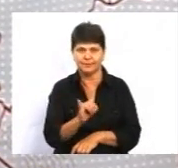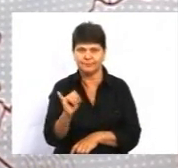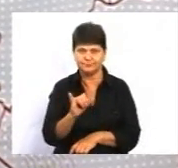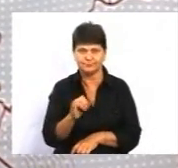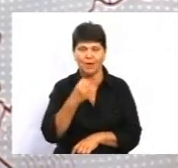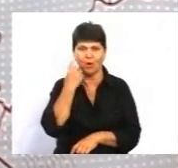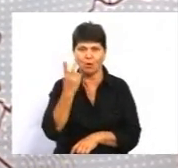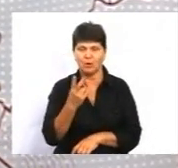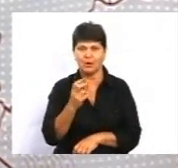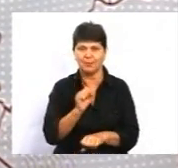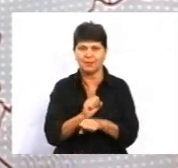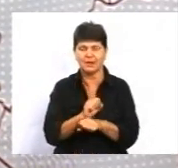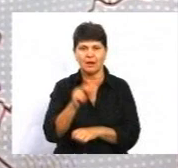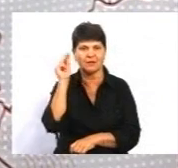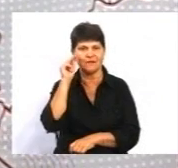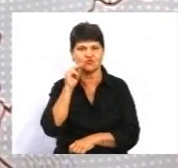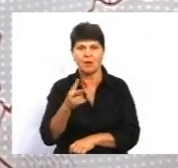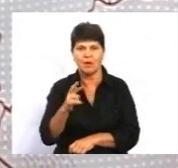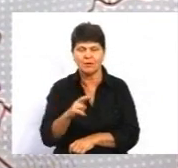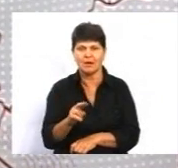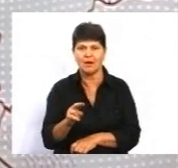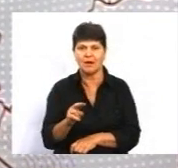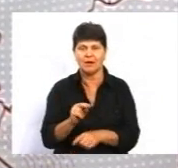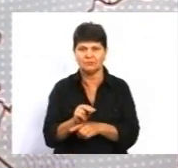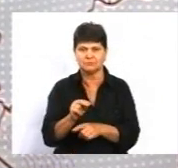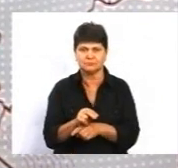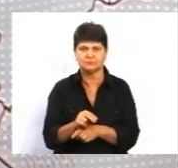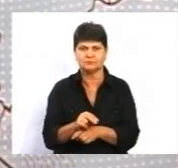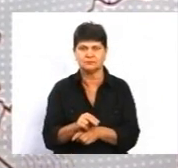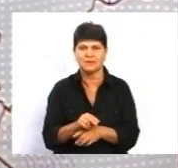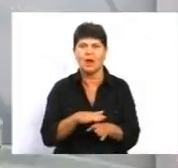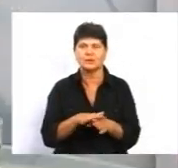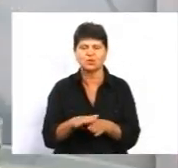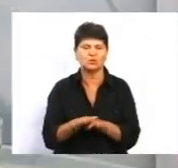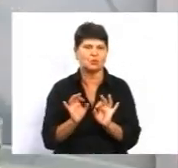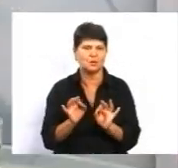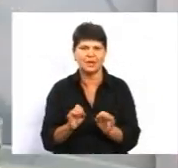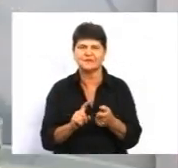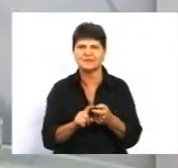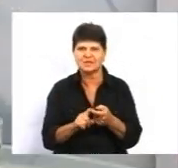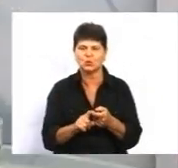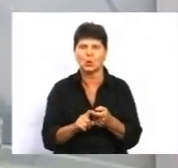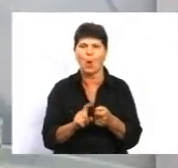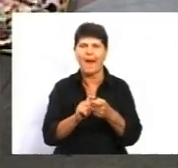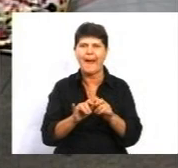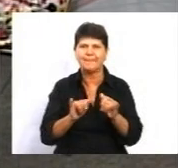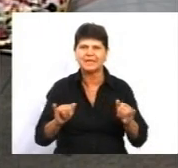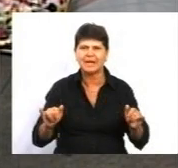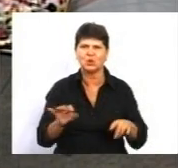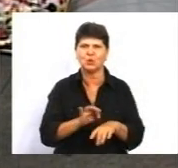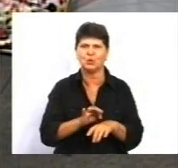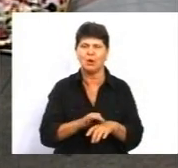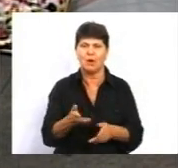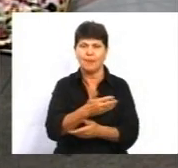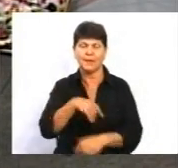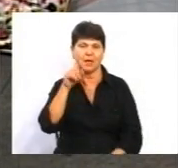припиняється навчально-виховний процес, абсолютно правильно. І зв'язку з тими епідеміями ми поки